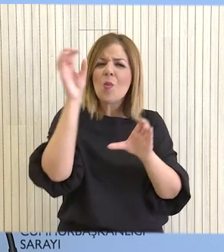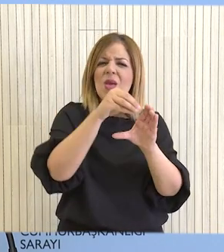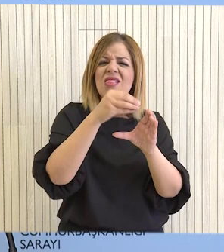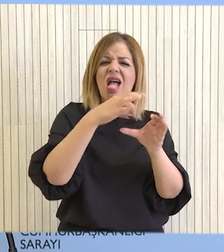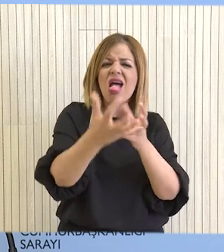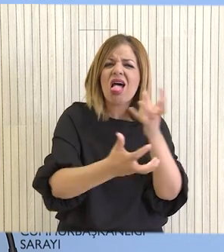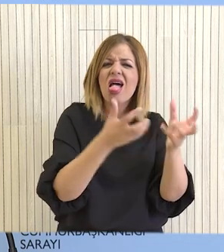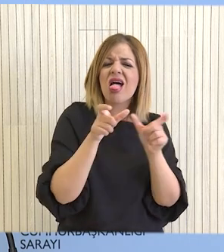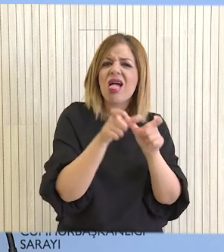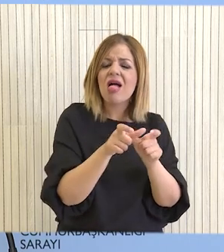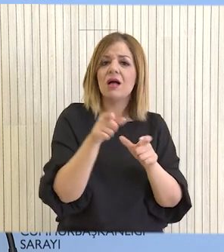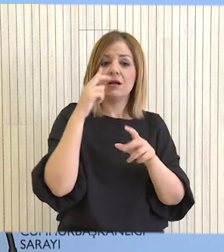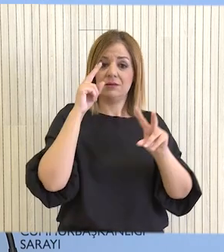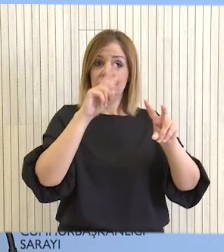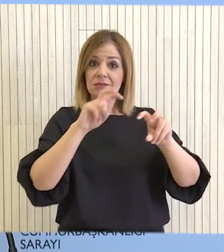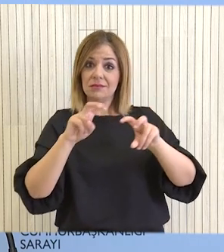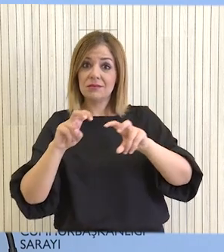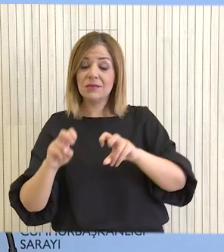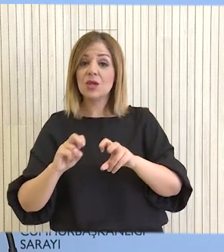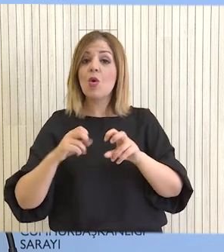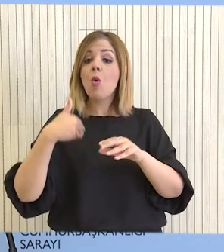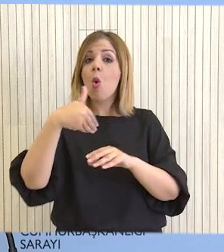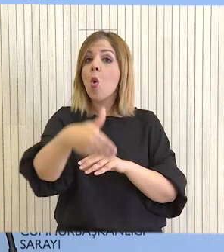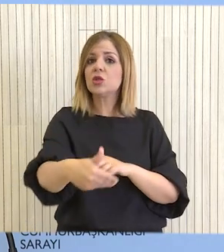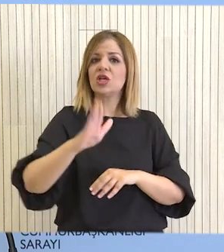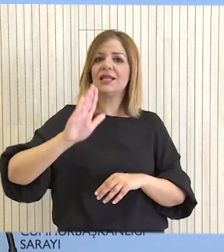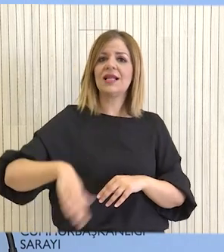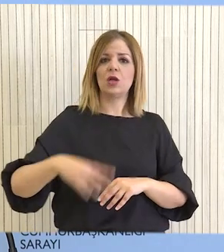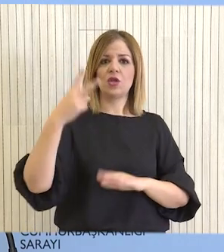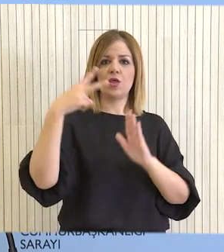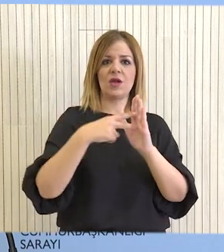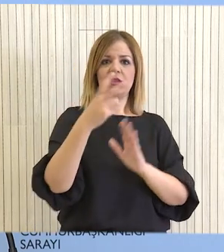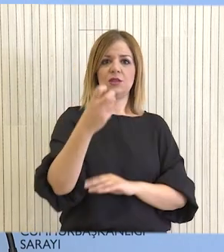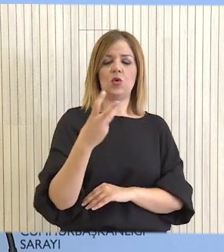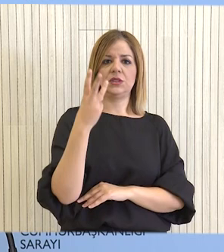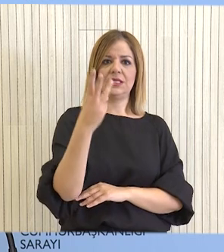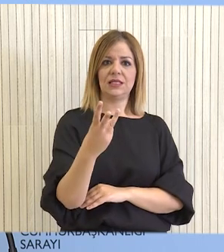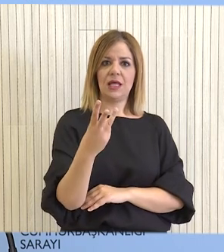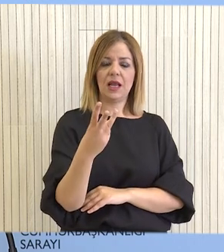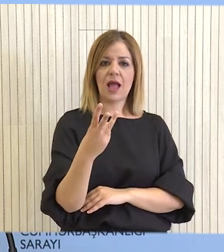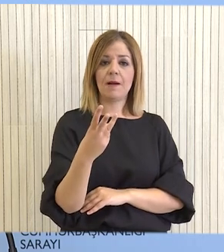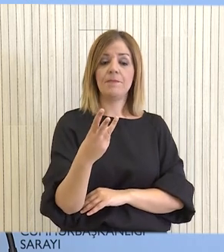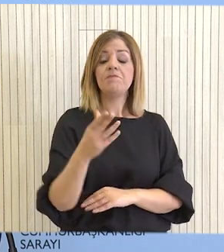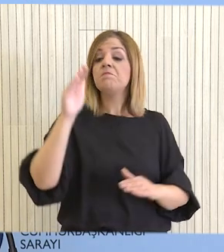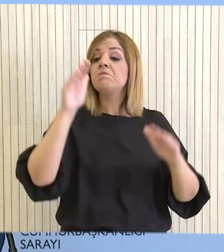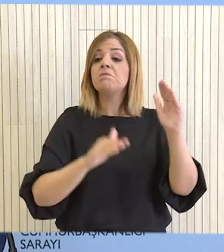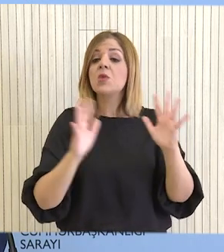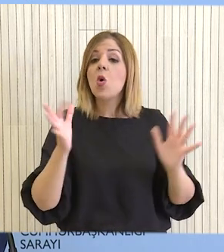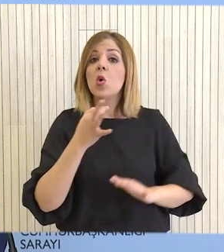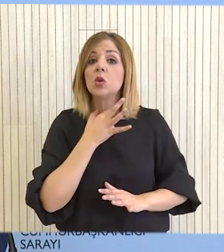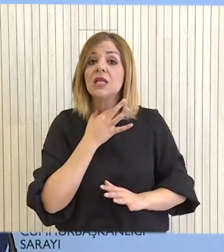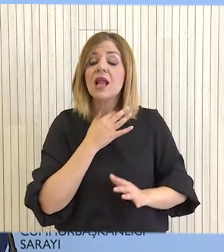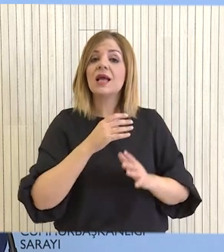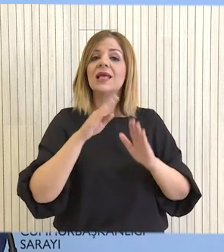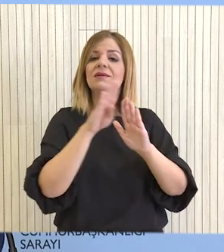κινδύνου. Οι έλεγχοι αναμένεται να ολοκληρωθούν μέχρι το τέλος του 2023. Αναλόγως και όπου απαιτείται, θα γίνεται